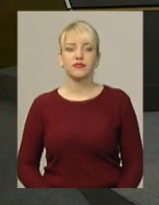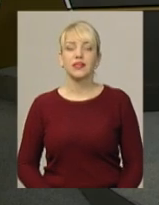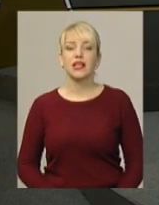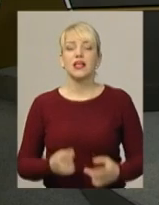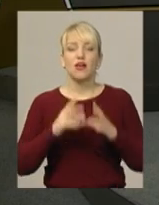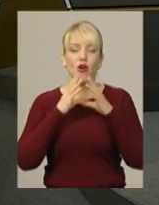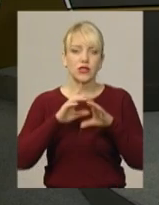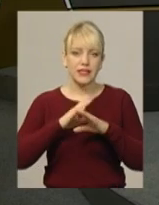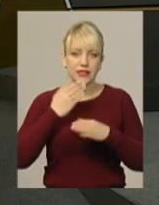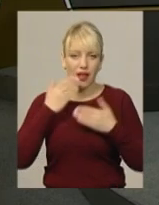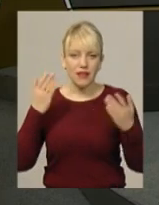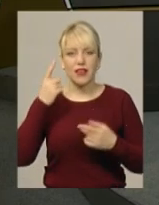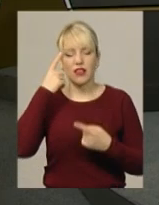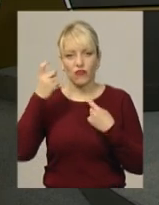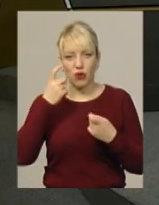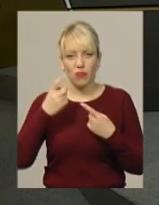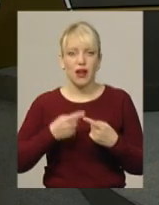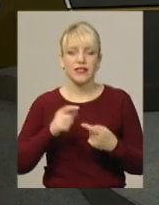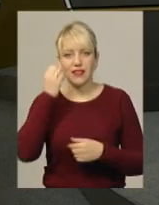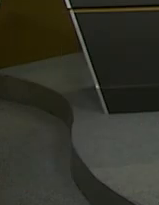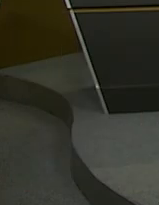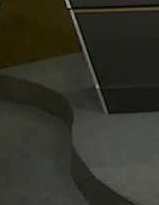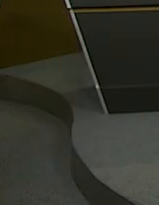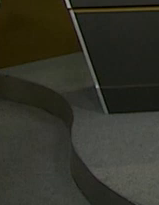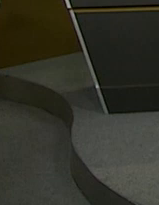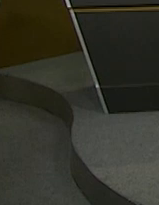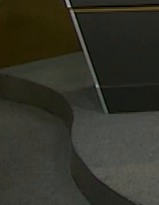Це остання новина випуску. Ми дякуємо вам за увагу.